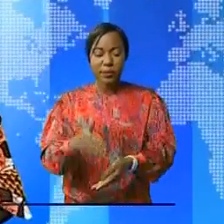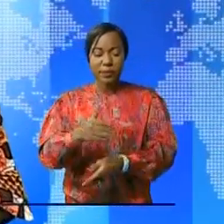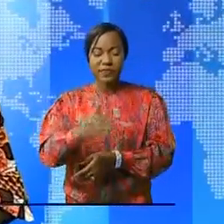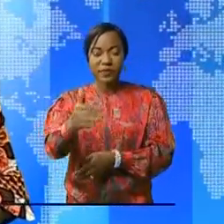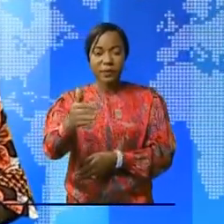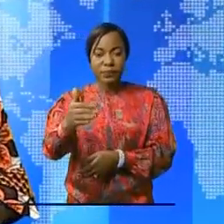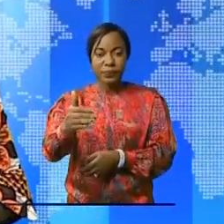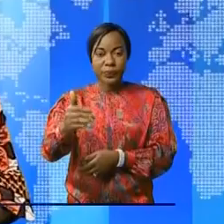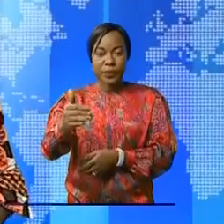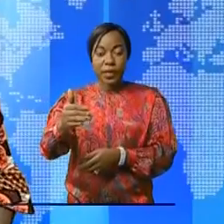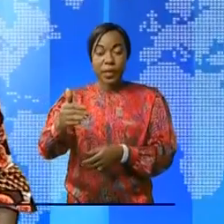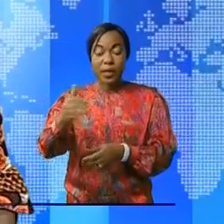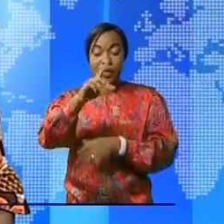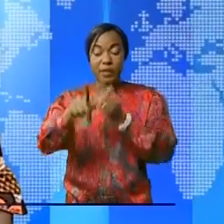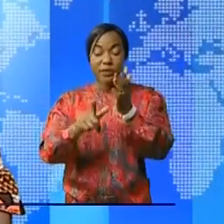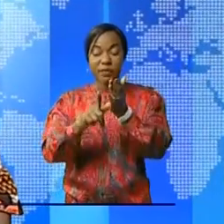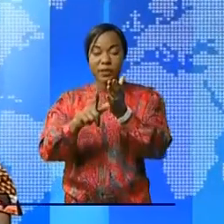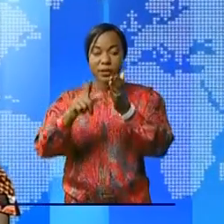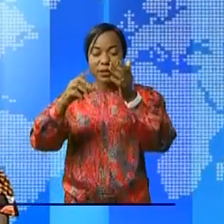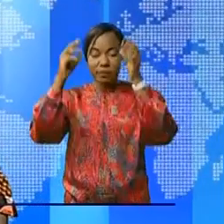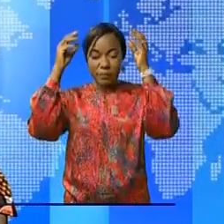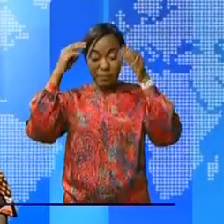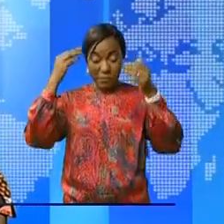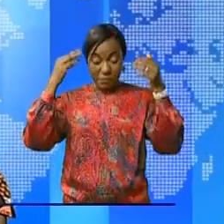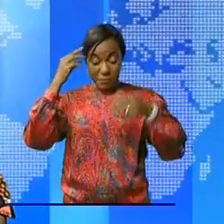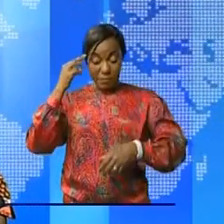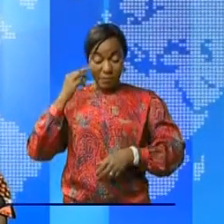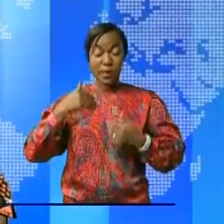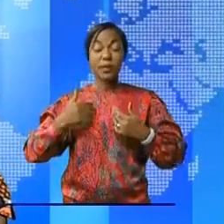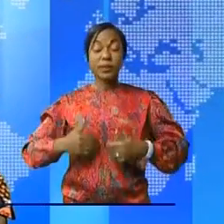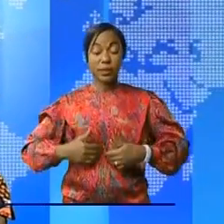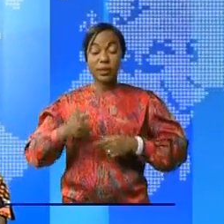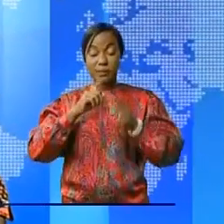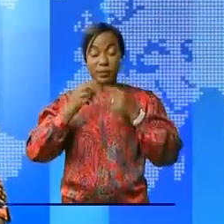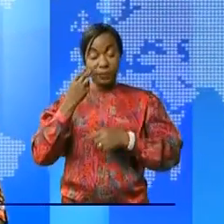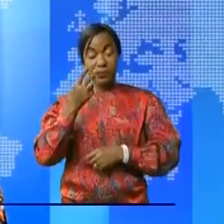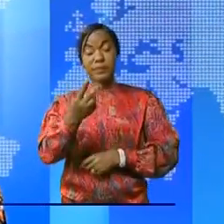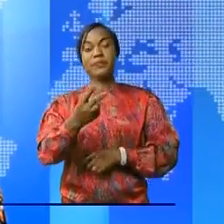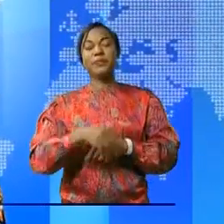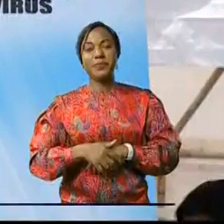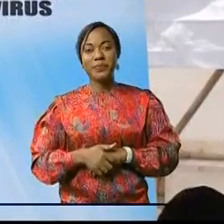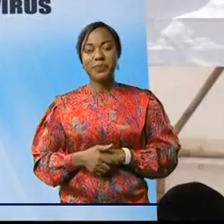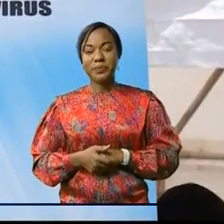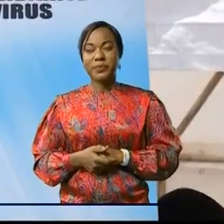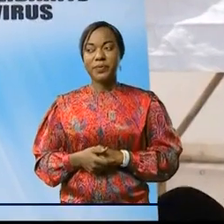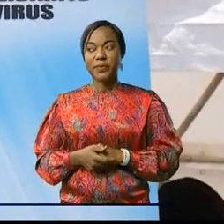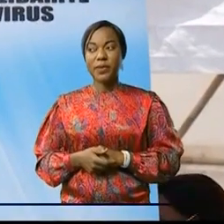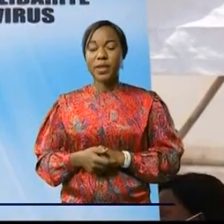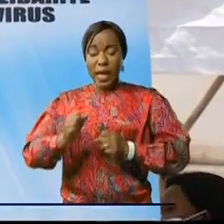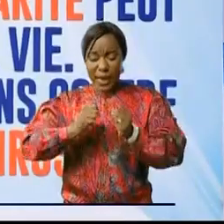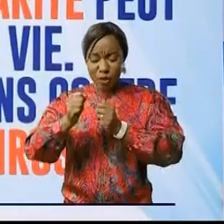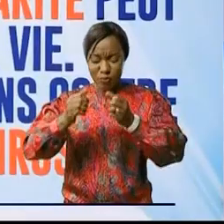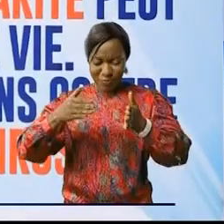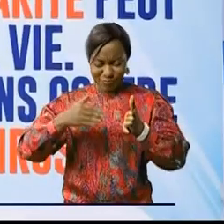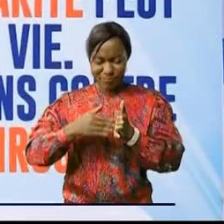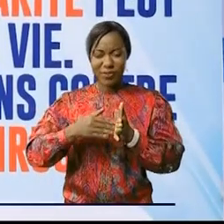de la vice-ministre de la Santé, Marie-France Zeyna, pour le reportage. Le combat contre